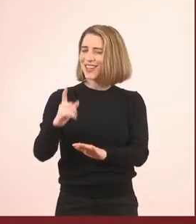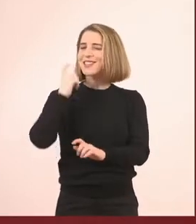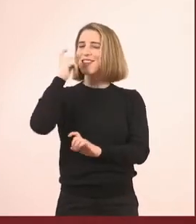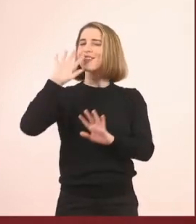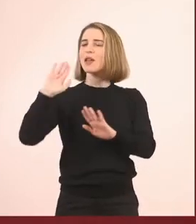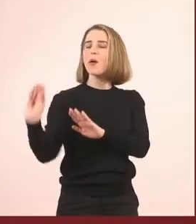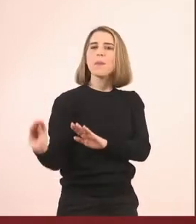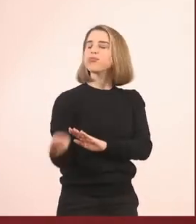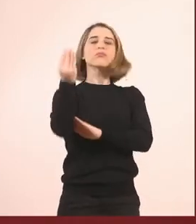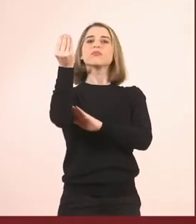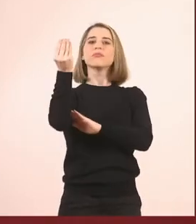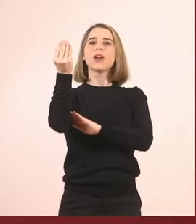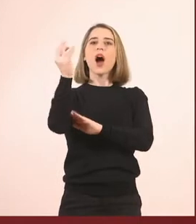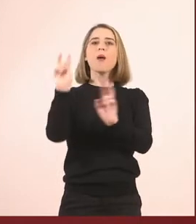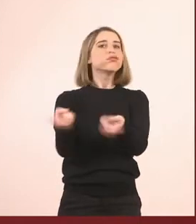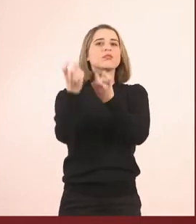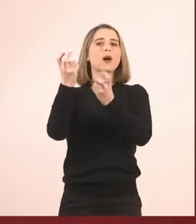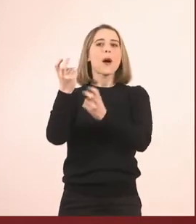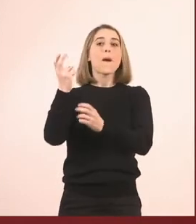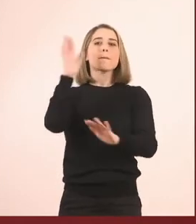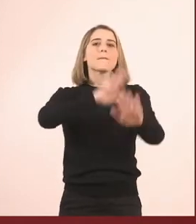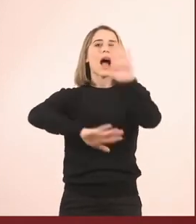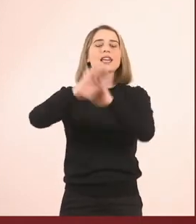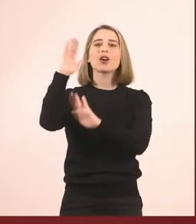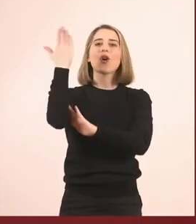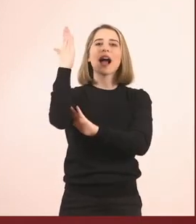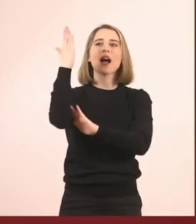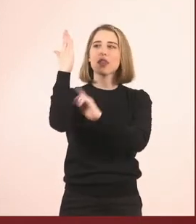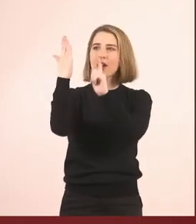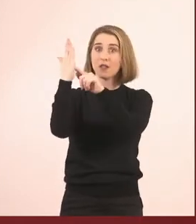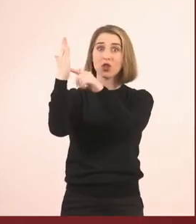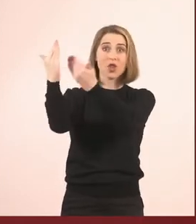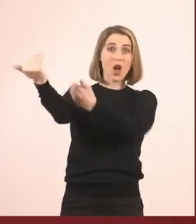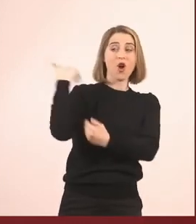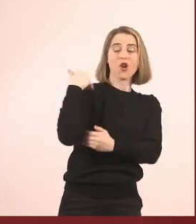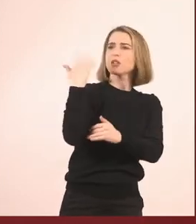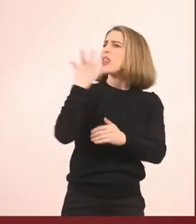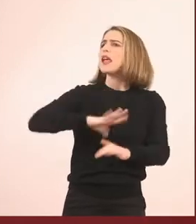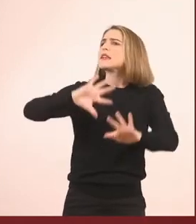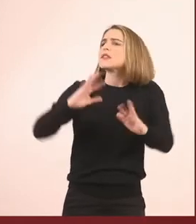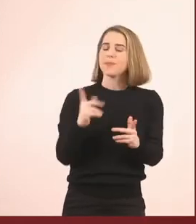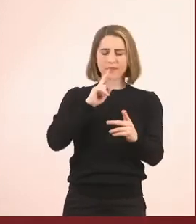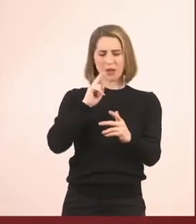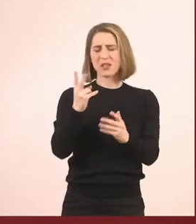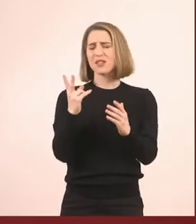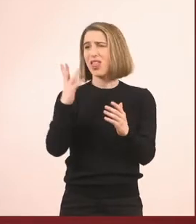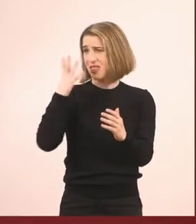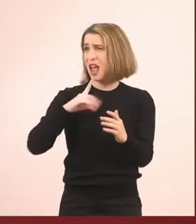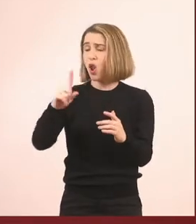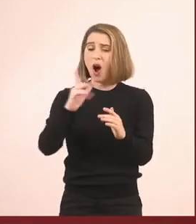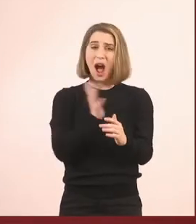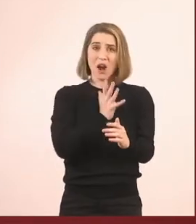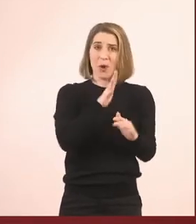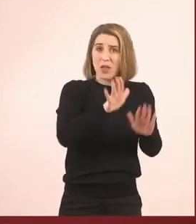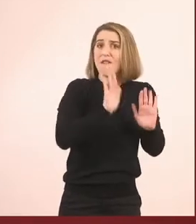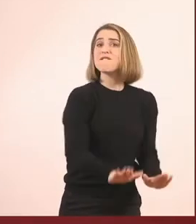καθρέφτη και τον ρώτησε, του λέει ο καθρέφτης, τι θέλεις. Και λέει το παιδάκι, θέλω να μην φύγουν οι άνθρωποι που